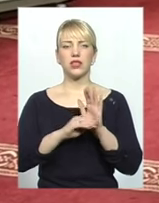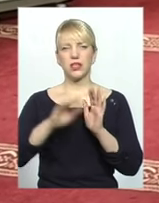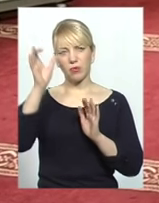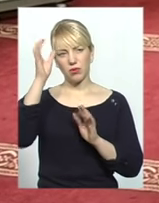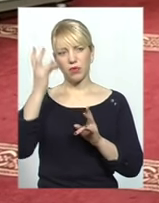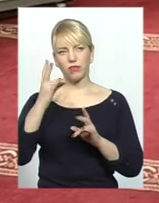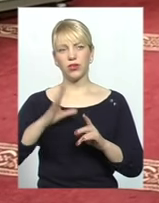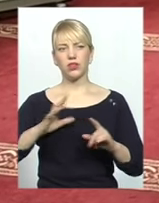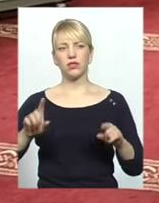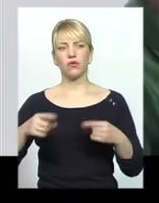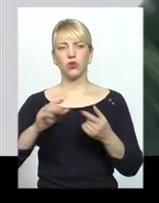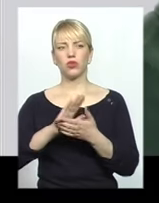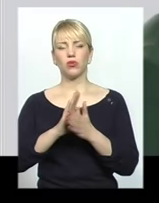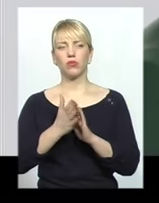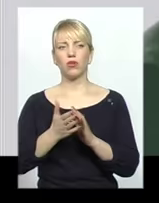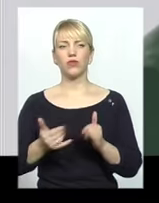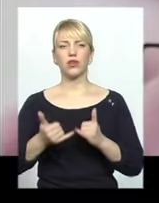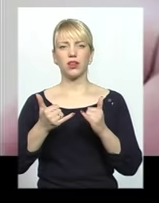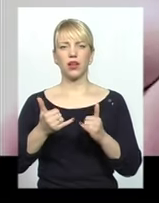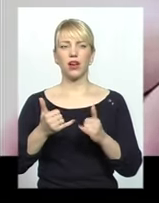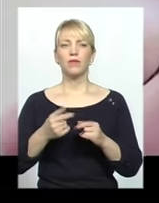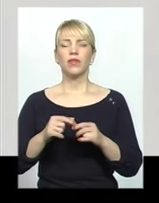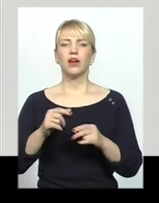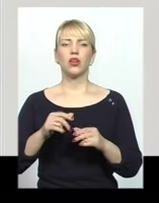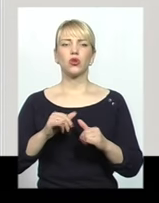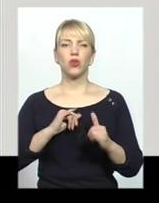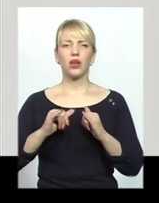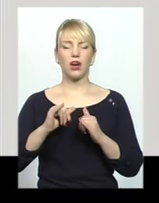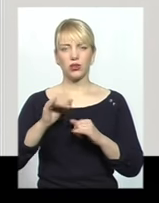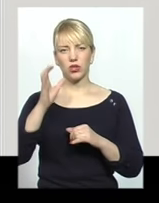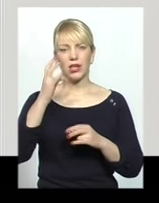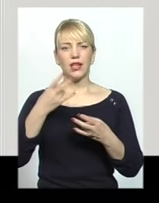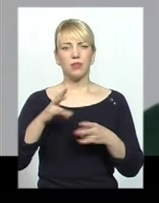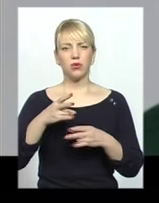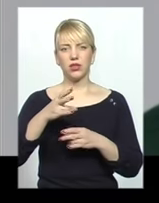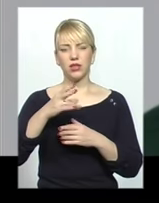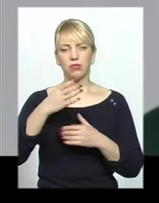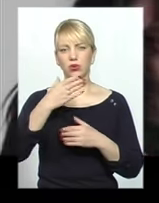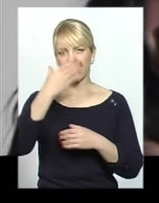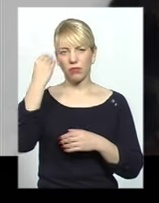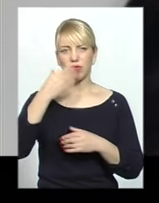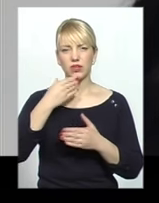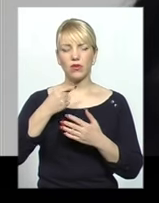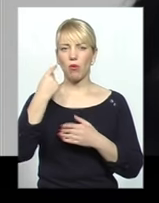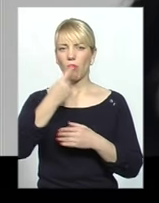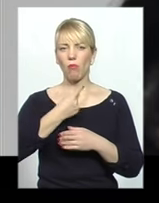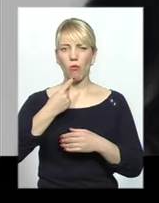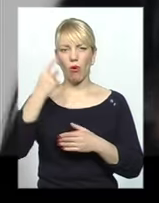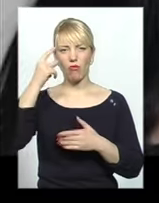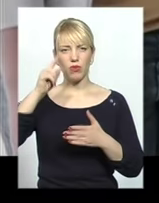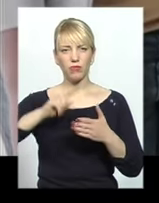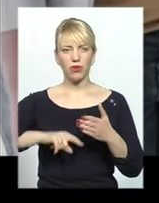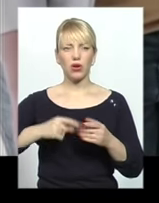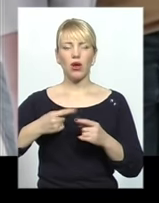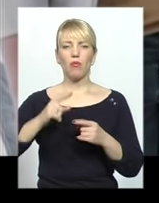виховання толерантного громадянина світу. Це не означає зрікатися рідної мови, релігії предків чи автентичної культури. Йдеться про